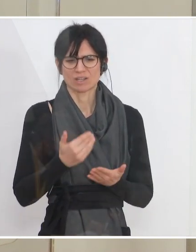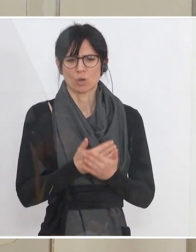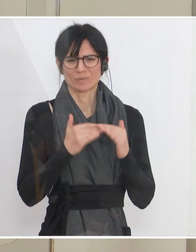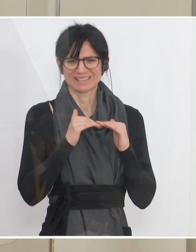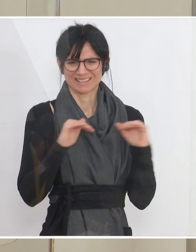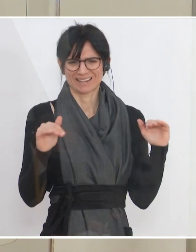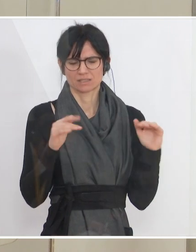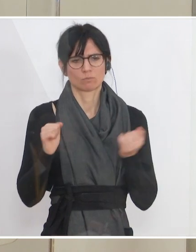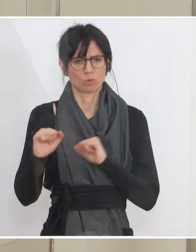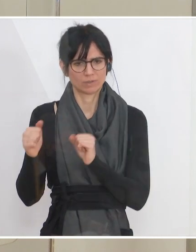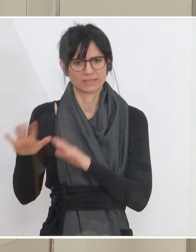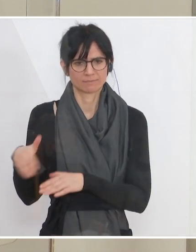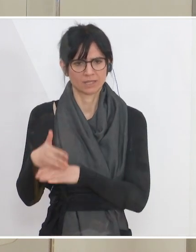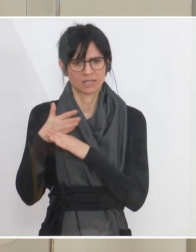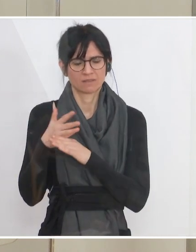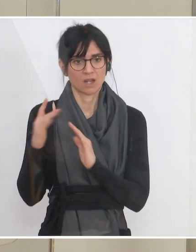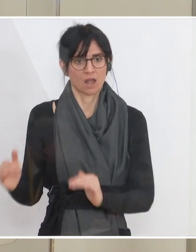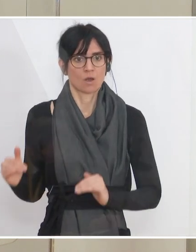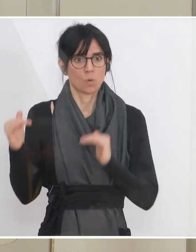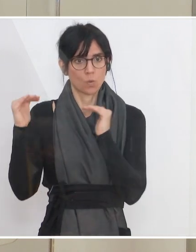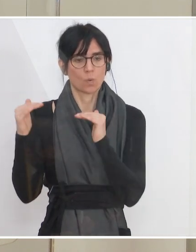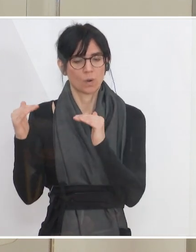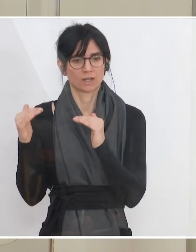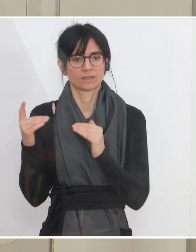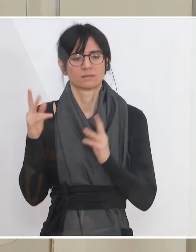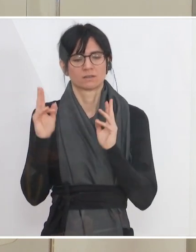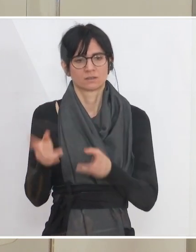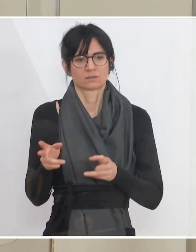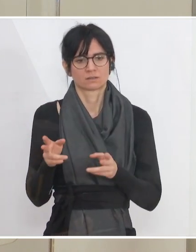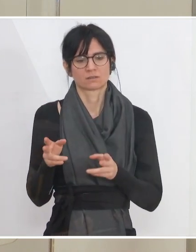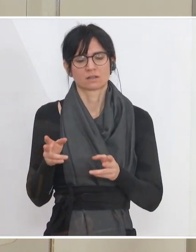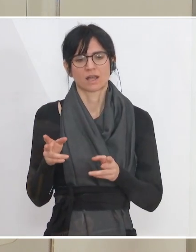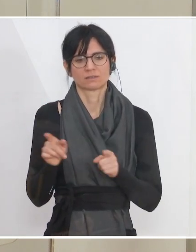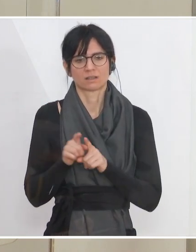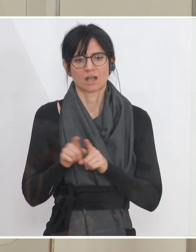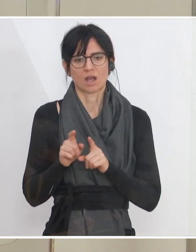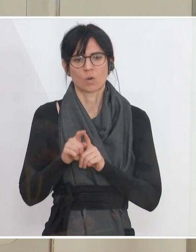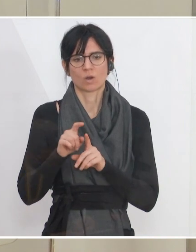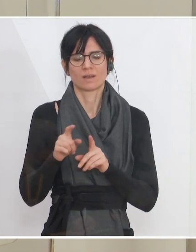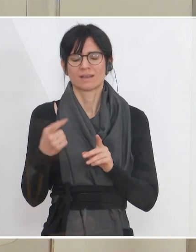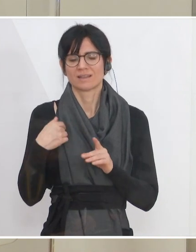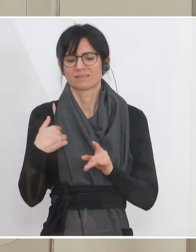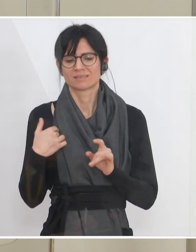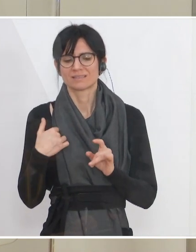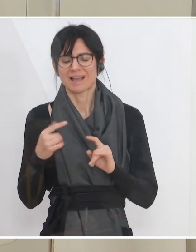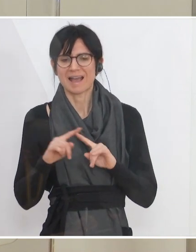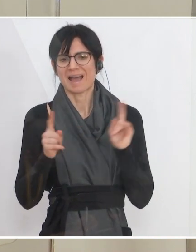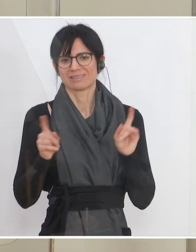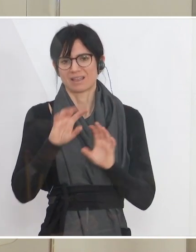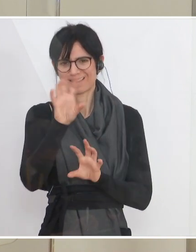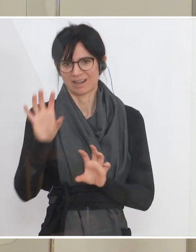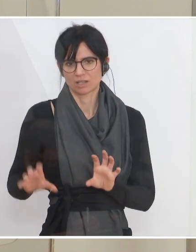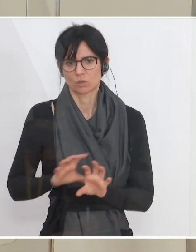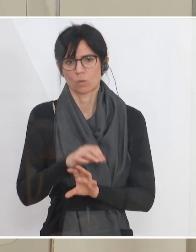Mobilitätsbeihilfen erhöht. Dadurch kann man überregionale Vermittlung noch stärker unterstützen.